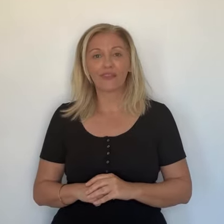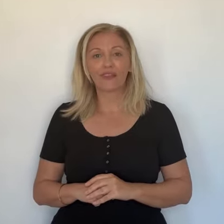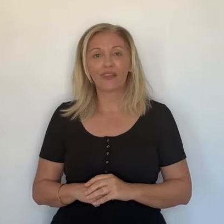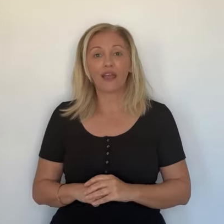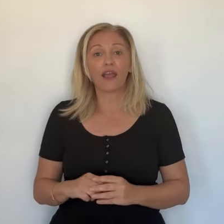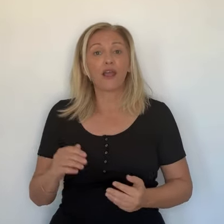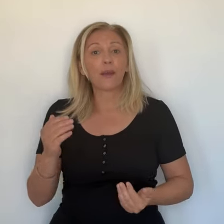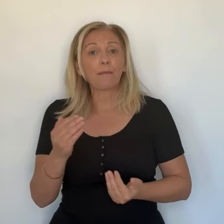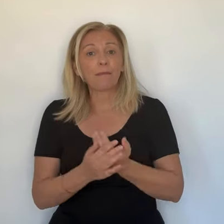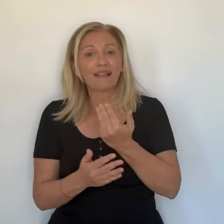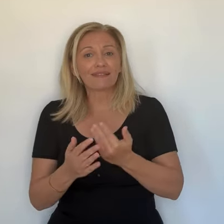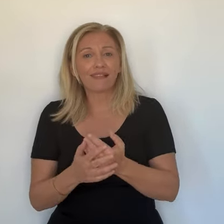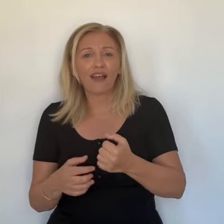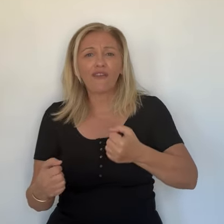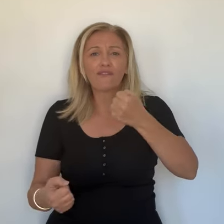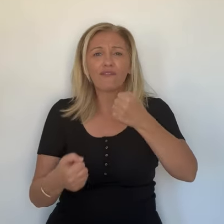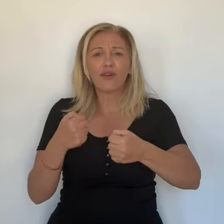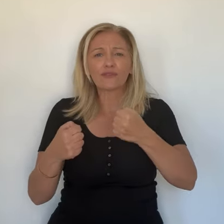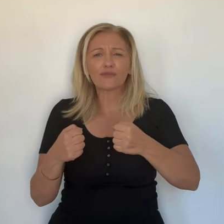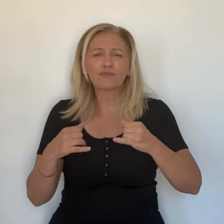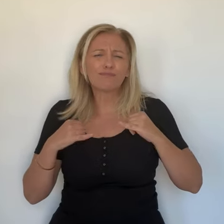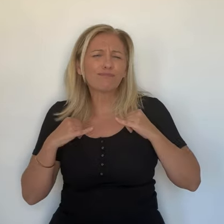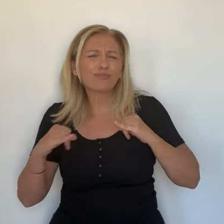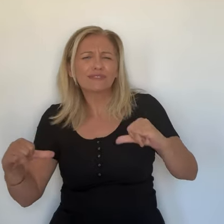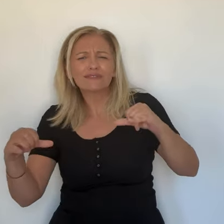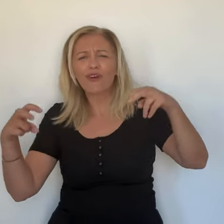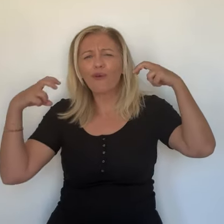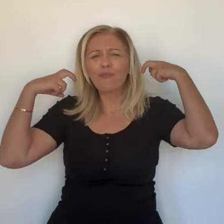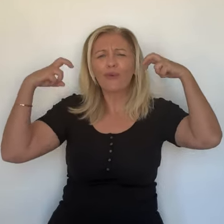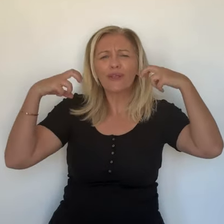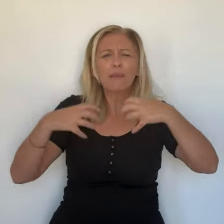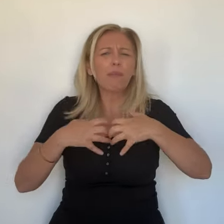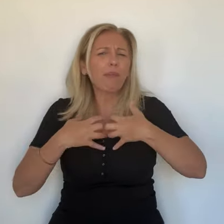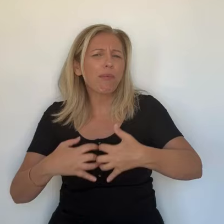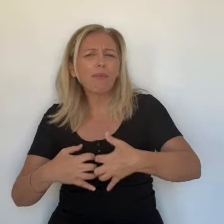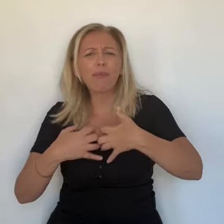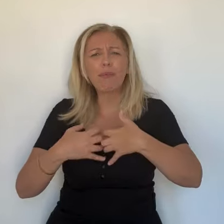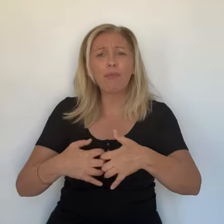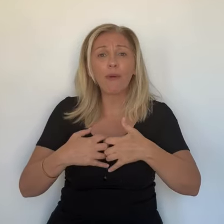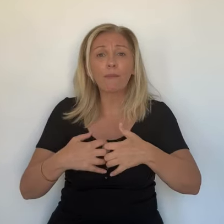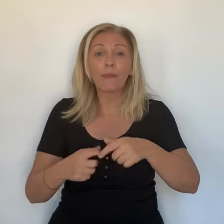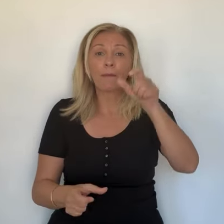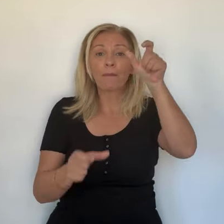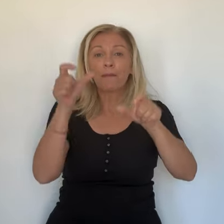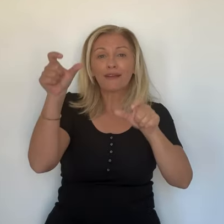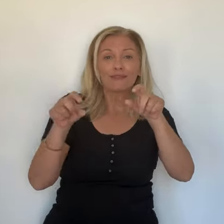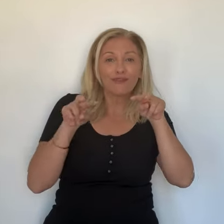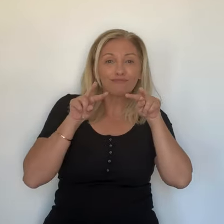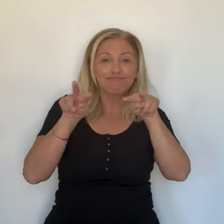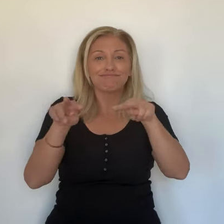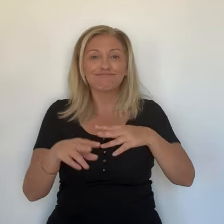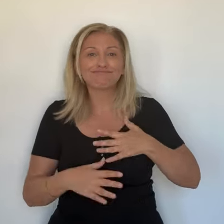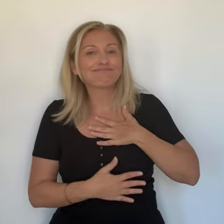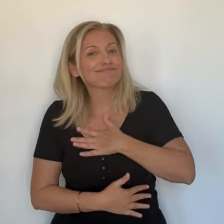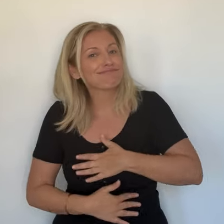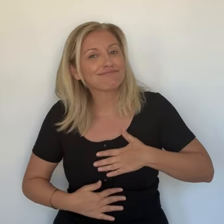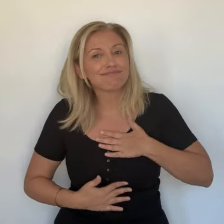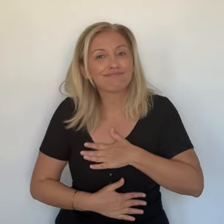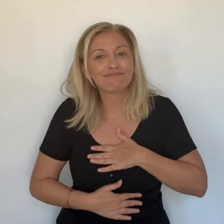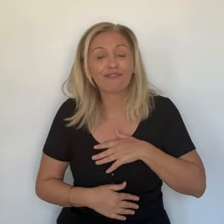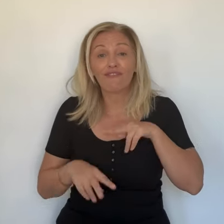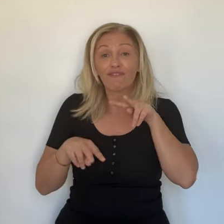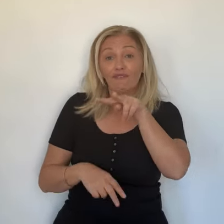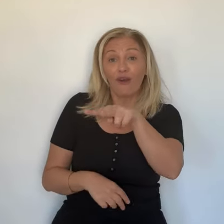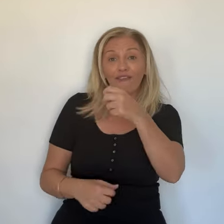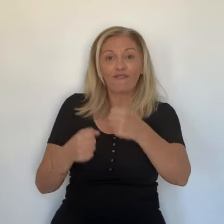Revoir les voitures qu'on a eues par le passé, c'est extraordinaire. L'ambiance, les pilotes, les voitures, tout est beau. Il des voitures qui ne